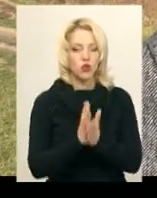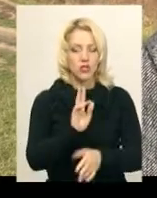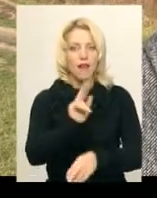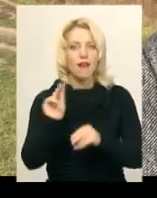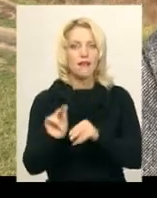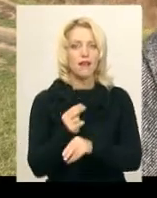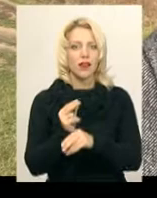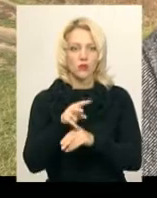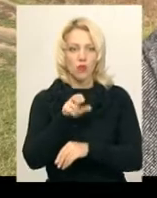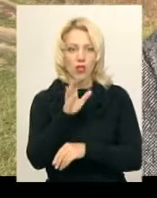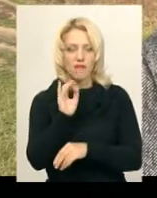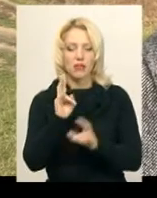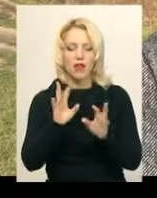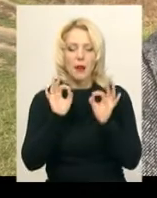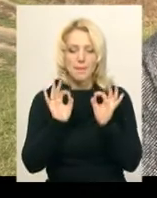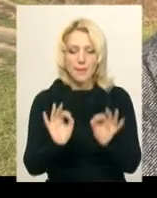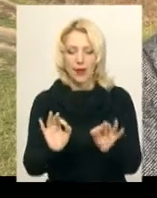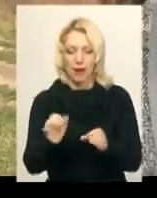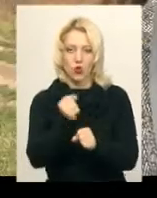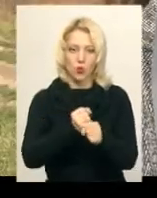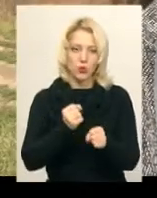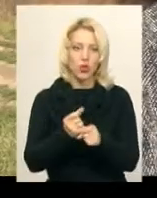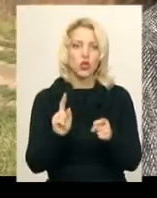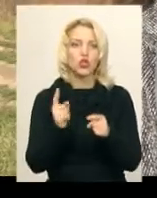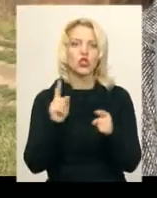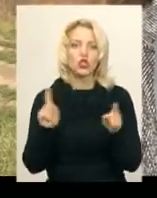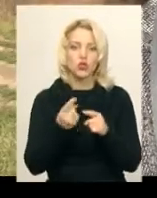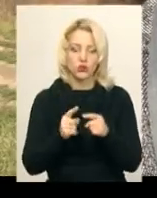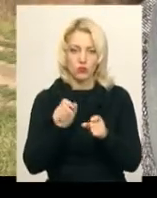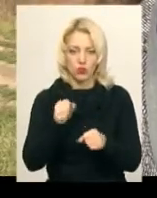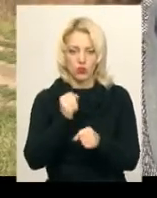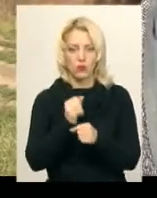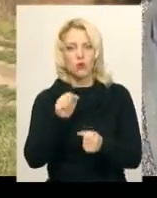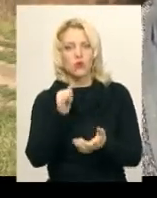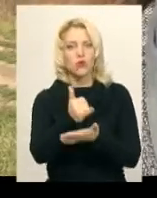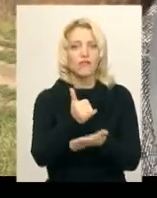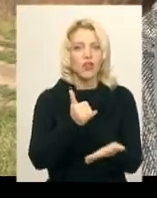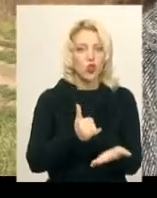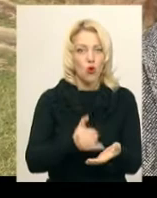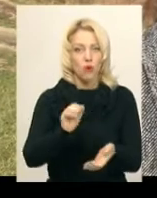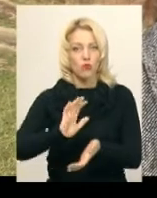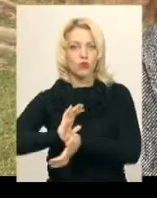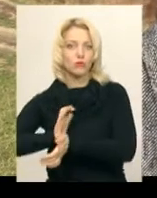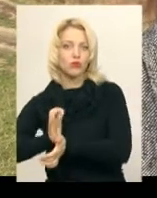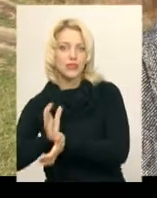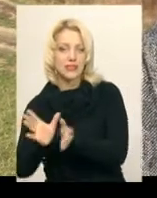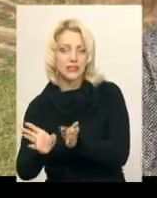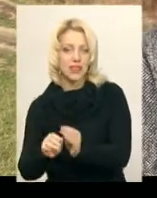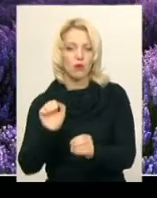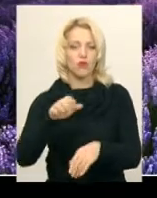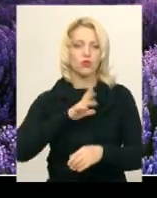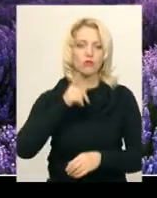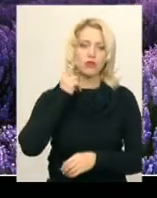правильно обробляти і що з нею можна робити. Це може бути вино, це може бути сир з лавандою, це може бути мед.